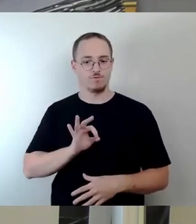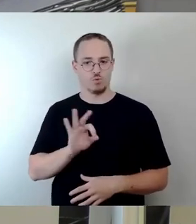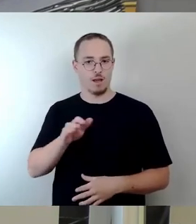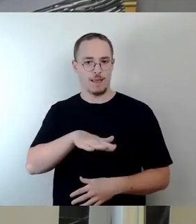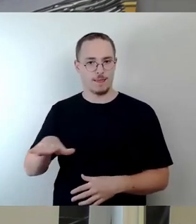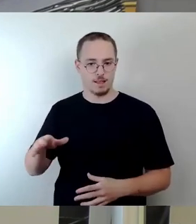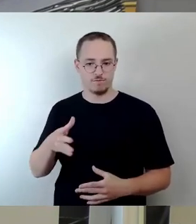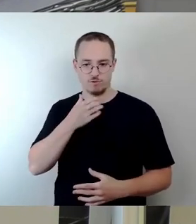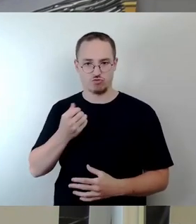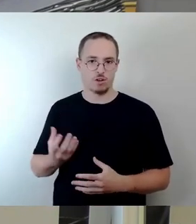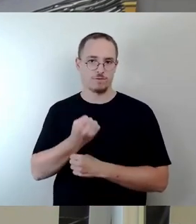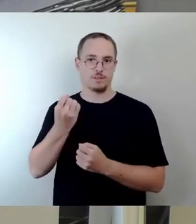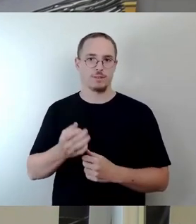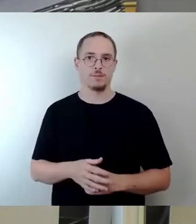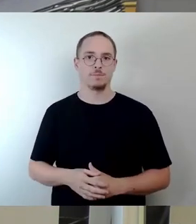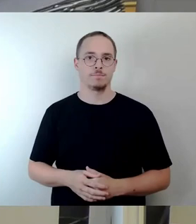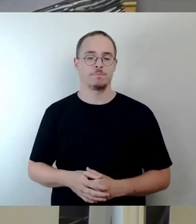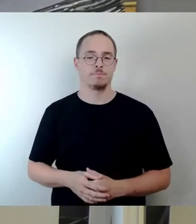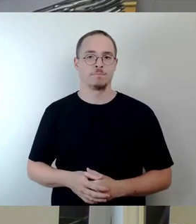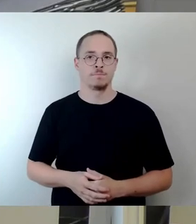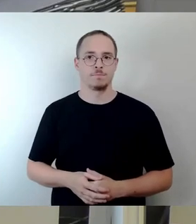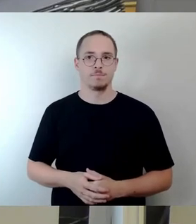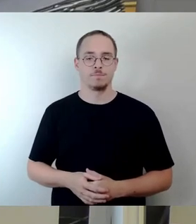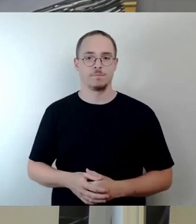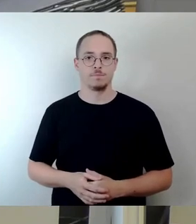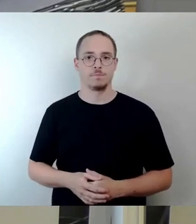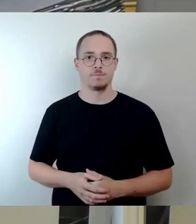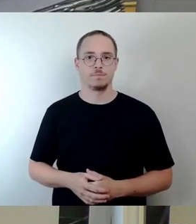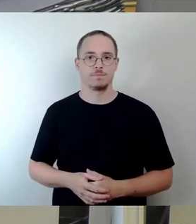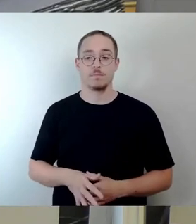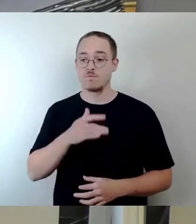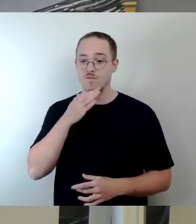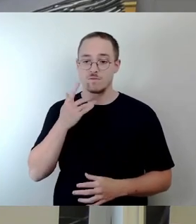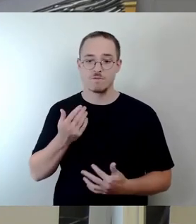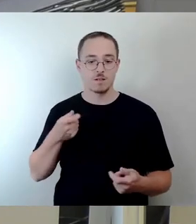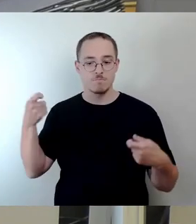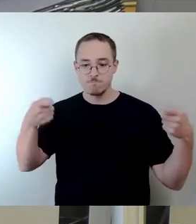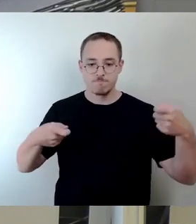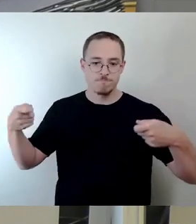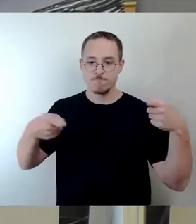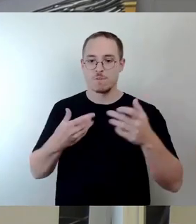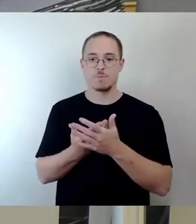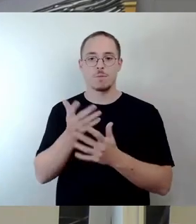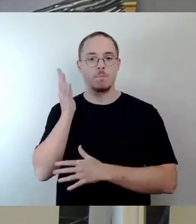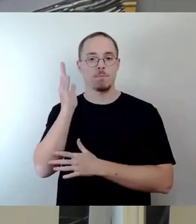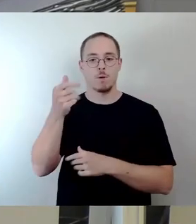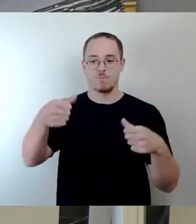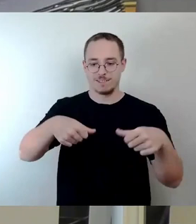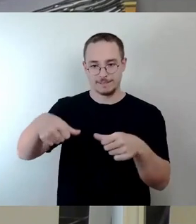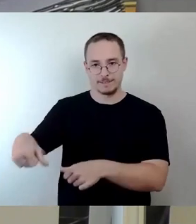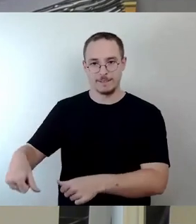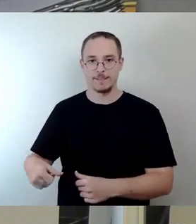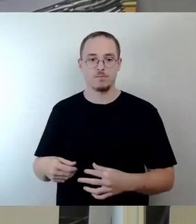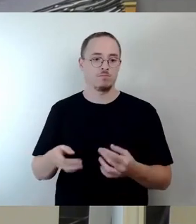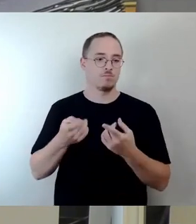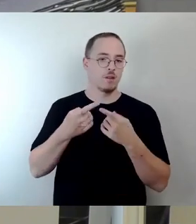Fußverkehr. Wir haben viel investiert, um mit Baumpflanzungen und anderen verkehrsberuhigenden